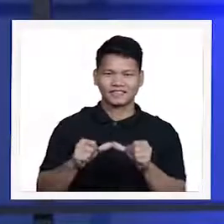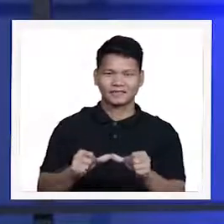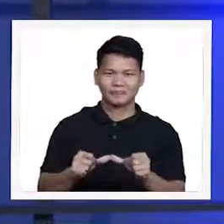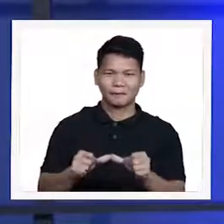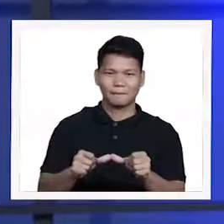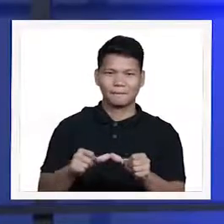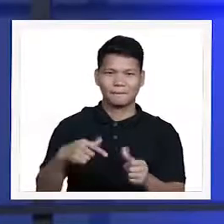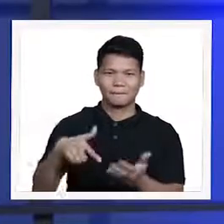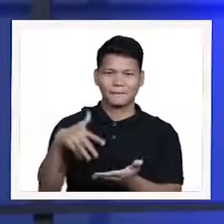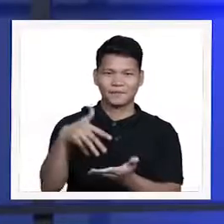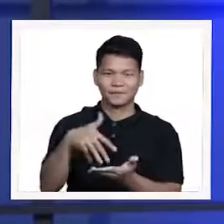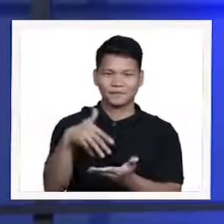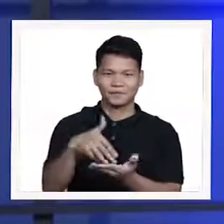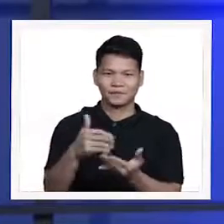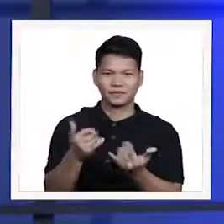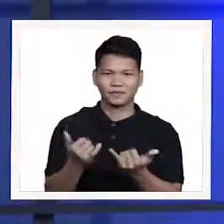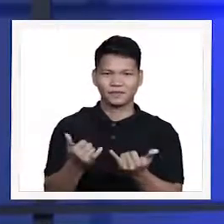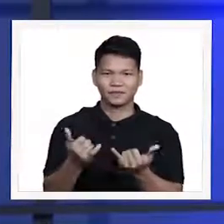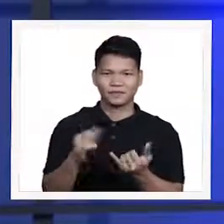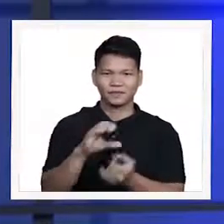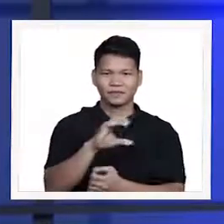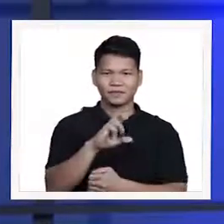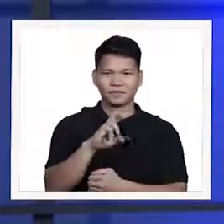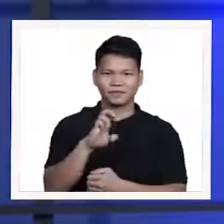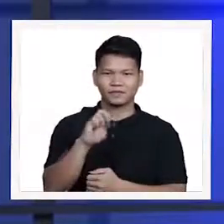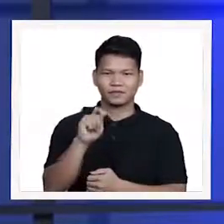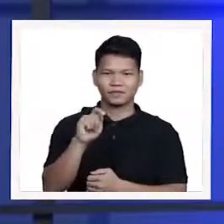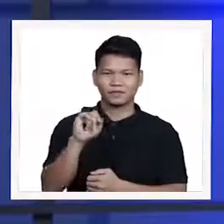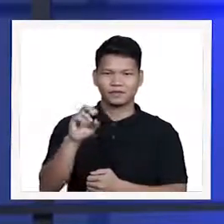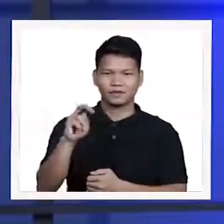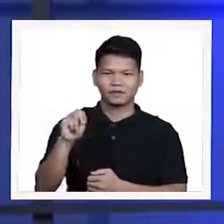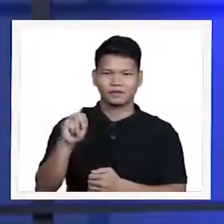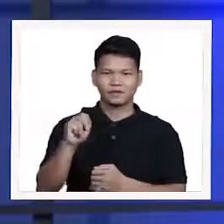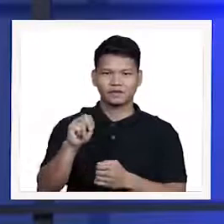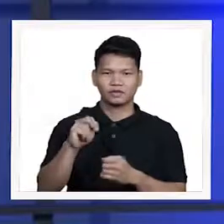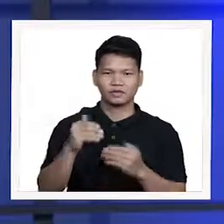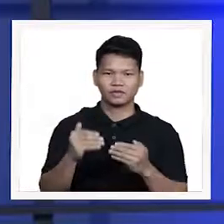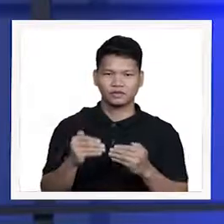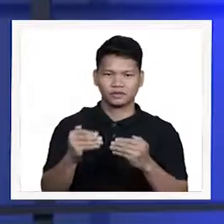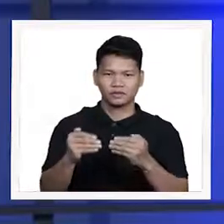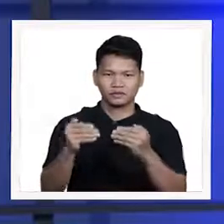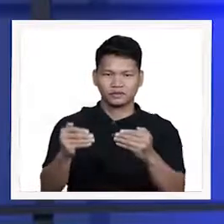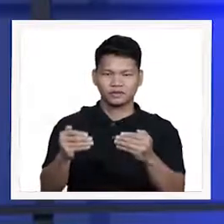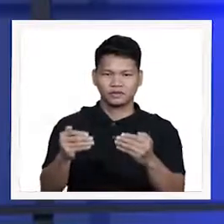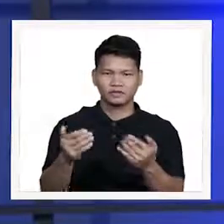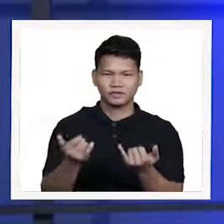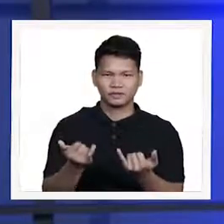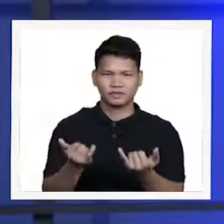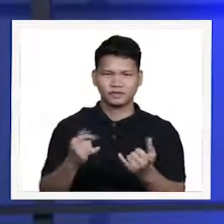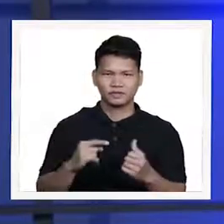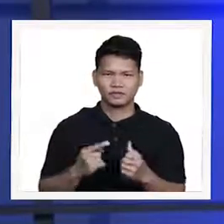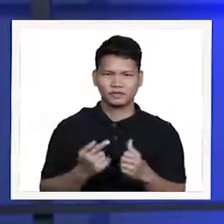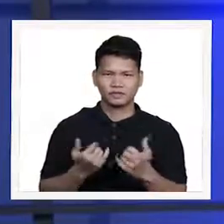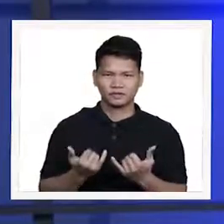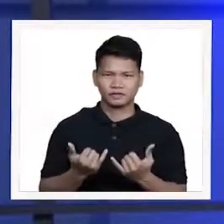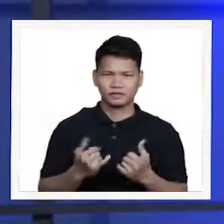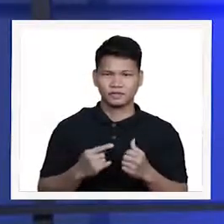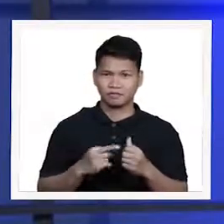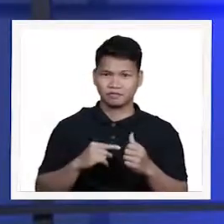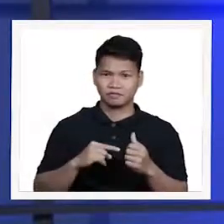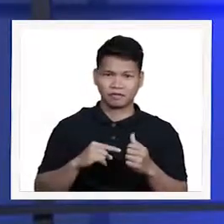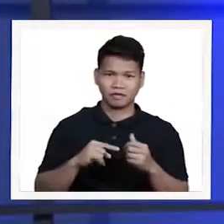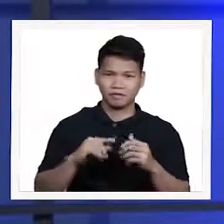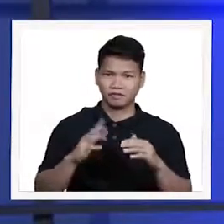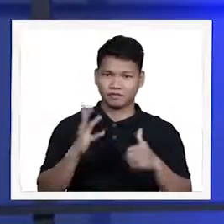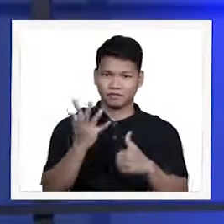ating pag-aaral sa Creation Series. Tayo po ay nasa pang limang topic na